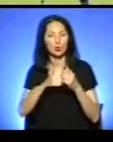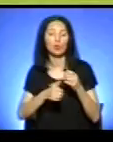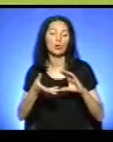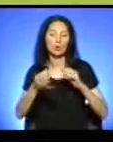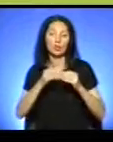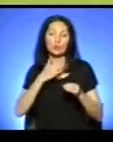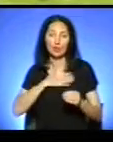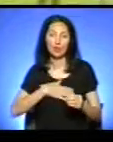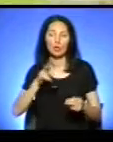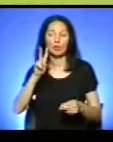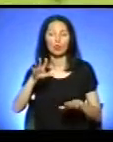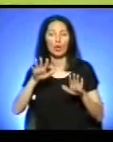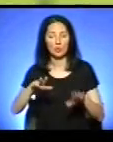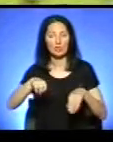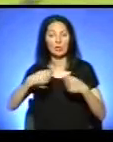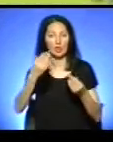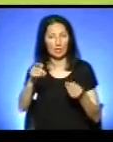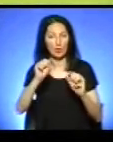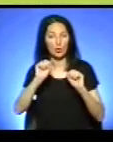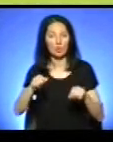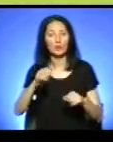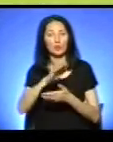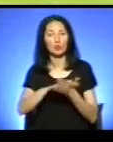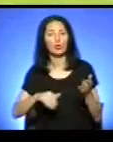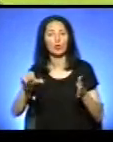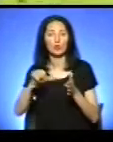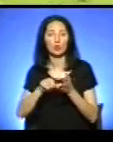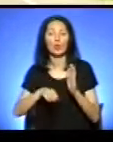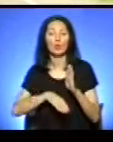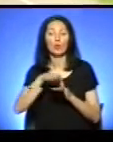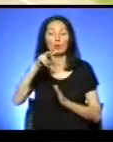задоволені. Друге місце дає їм можливість виступати у вищій лізі.